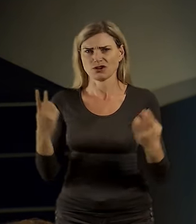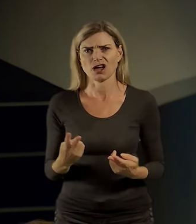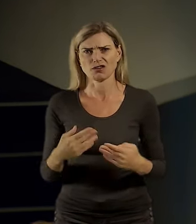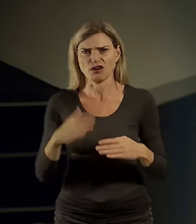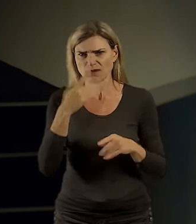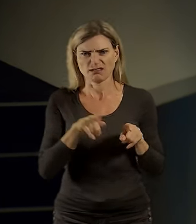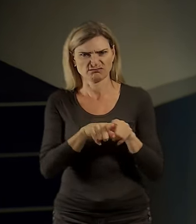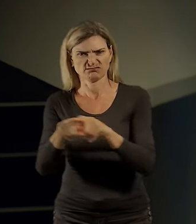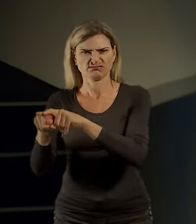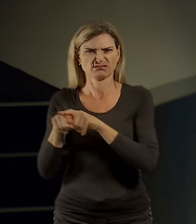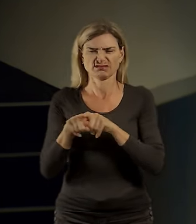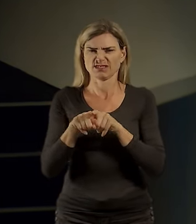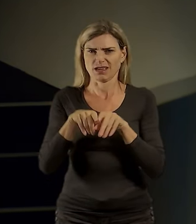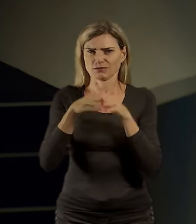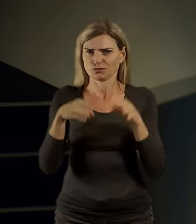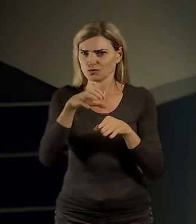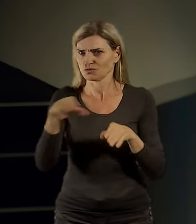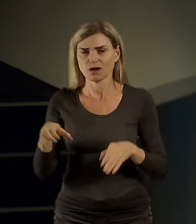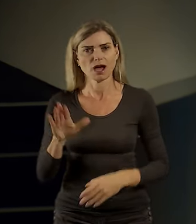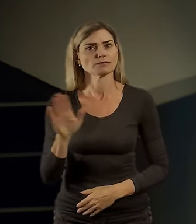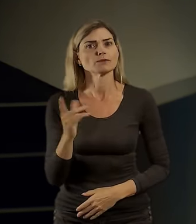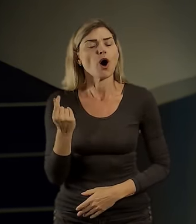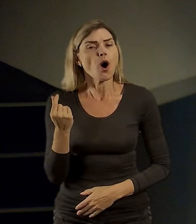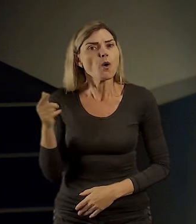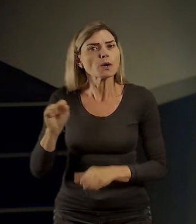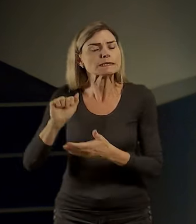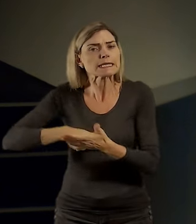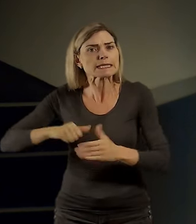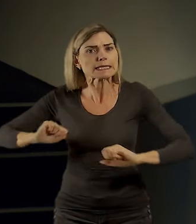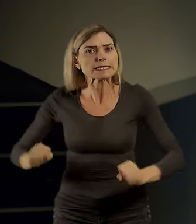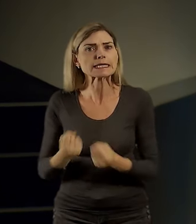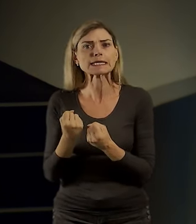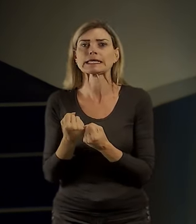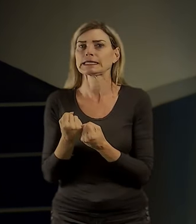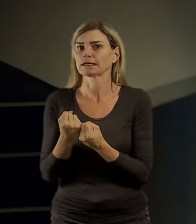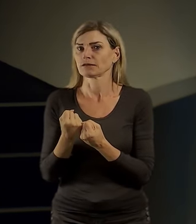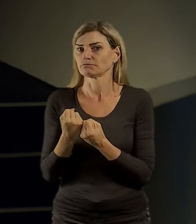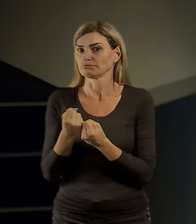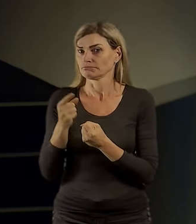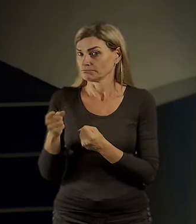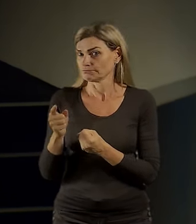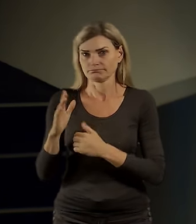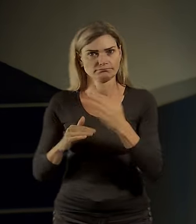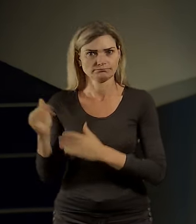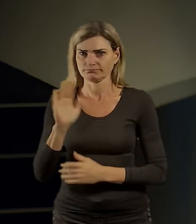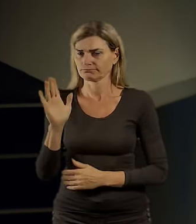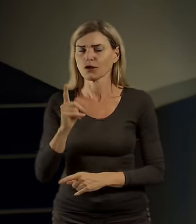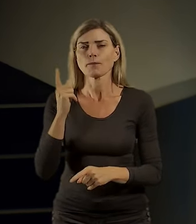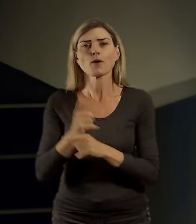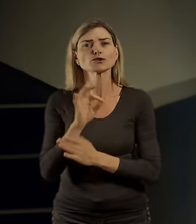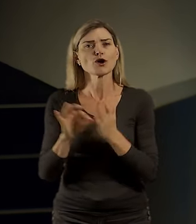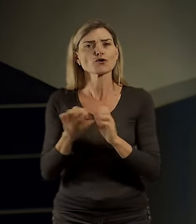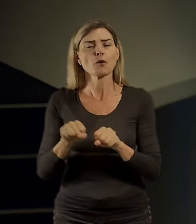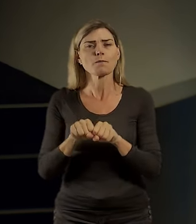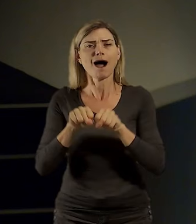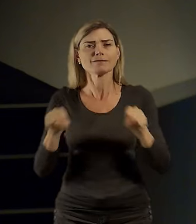nicméně to teda nevzniklo za diktatury, za diktatury bylo pouze přejmenováno, ale dá